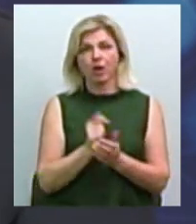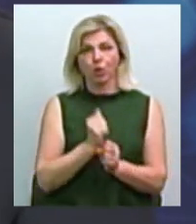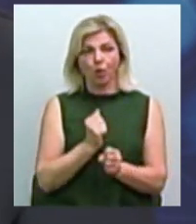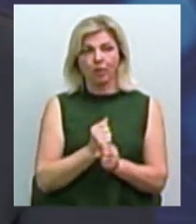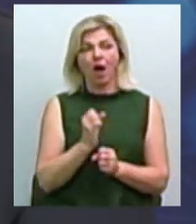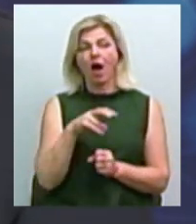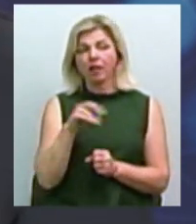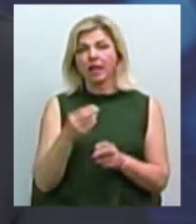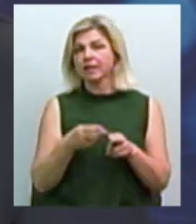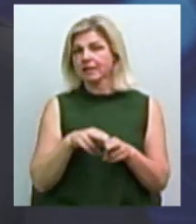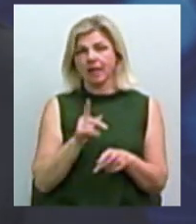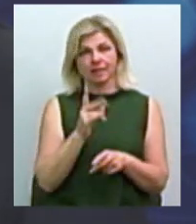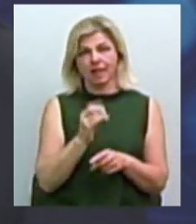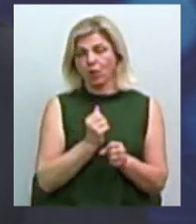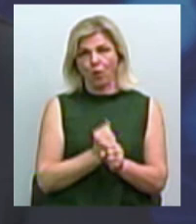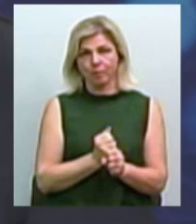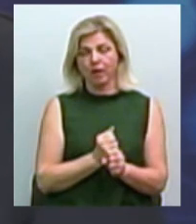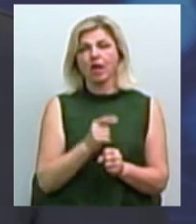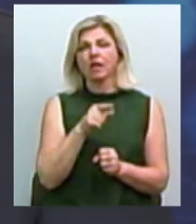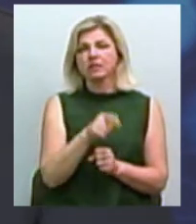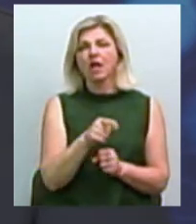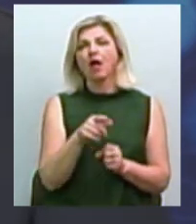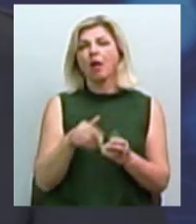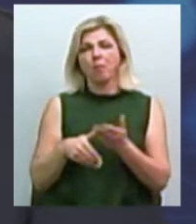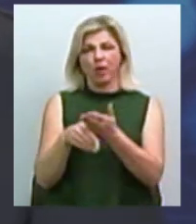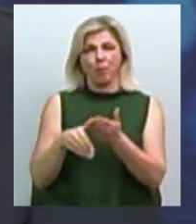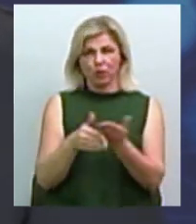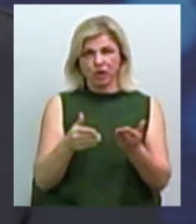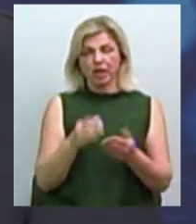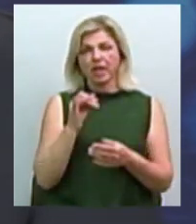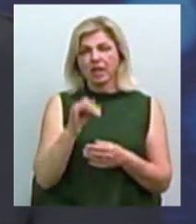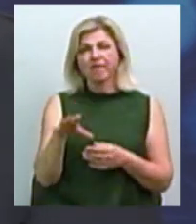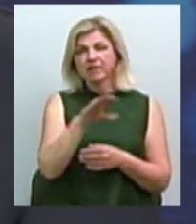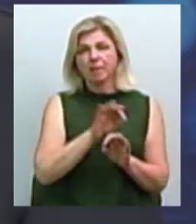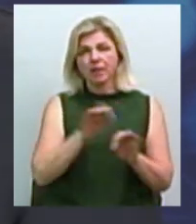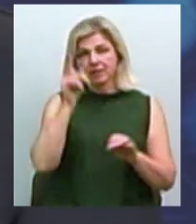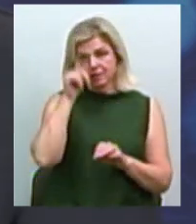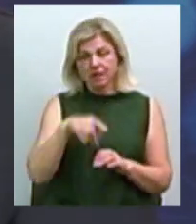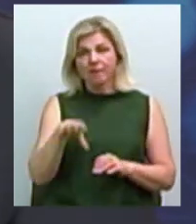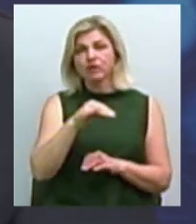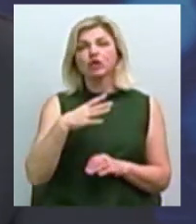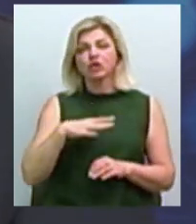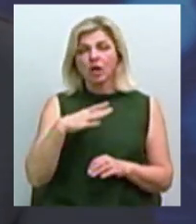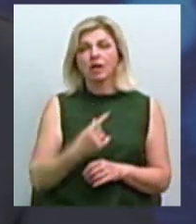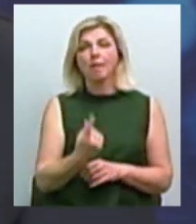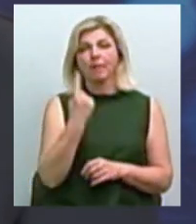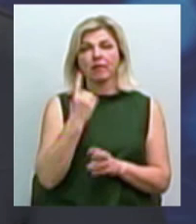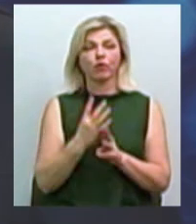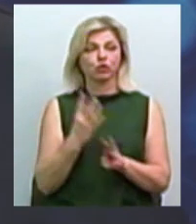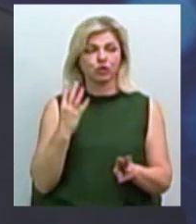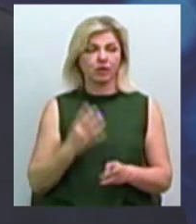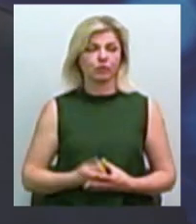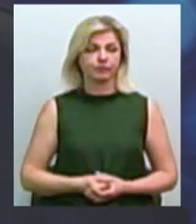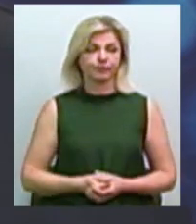Але вона не робить. Мало того, тільки вона робить, вона його це кришує. І це всі прекрасно знають. І ми всі чекали, що в пакеті пройдуть першу чергу. припущення. Ми мусимо